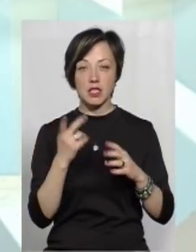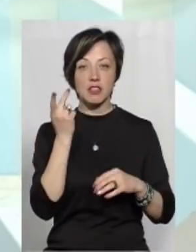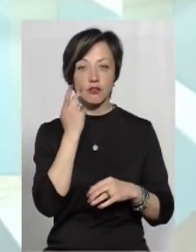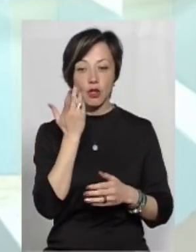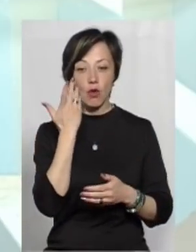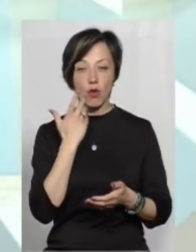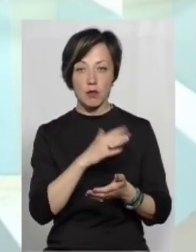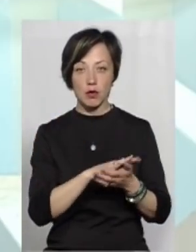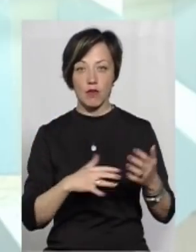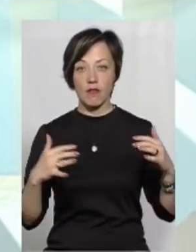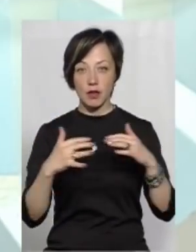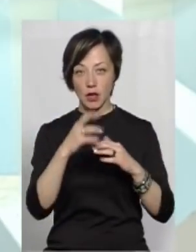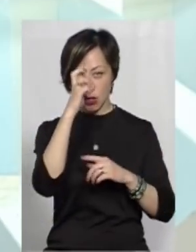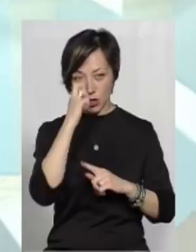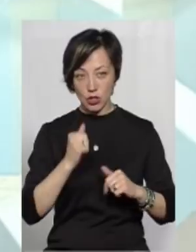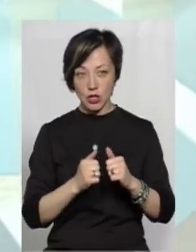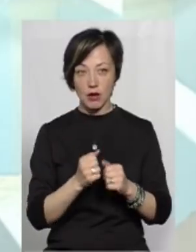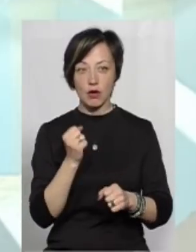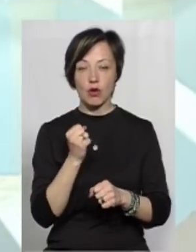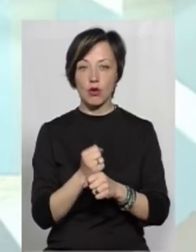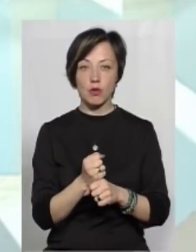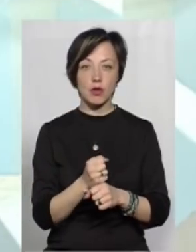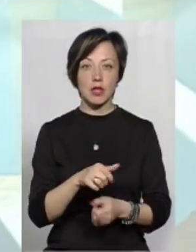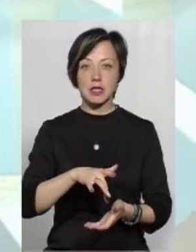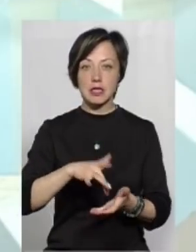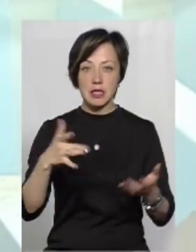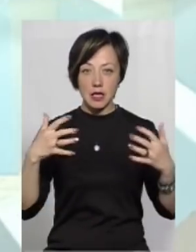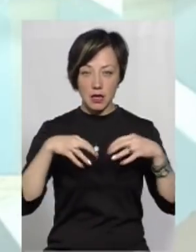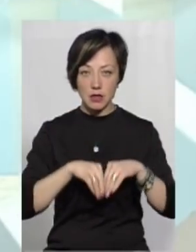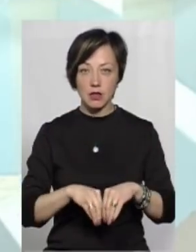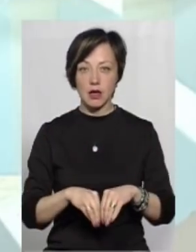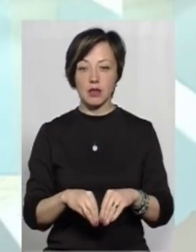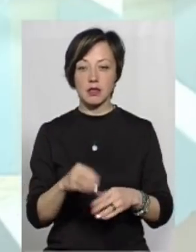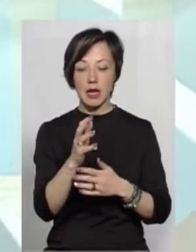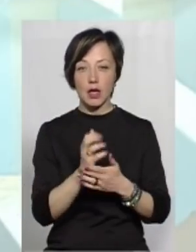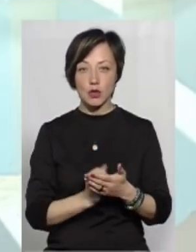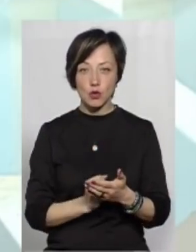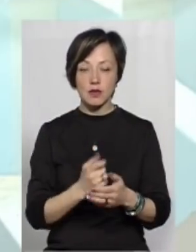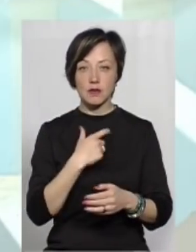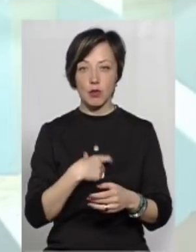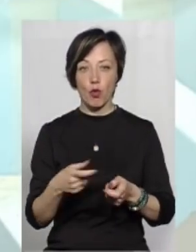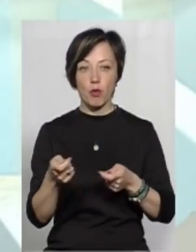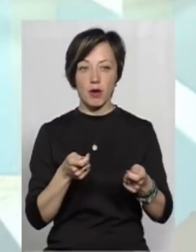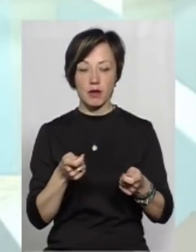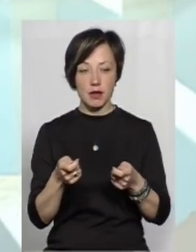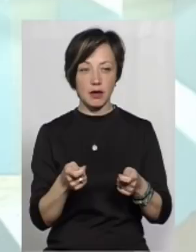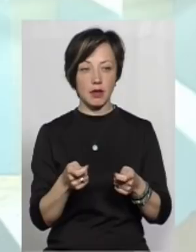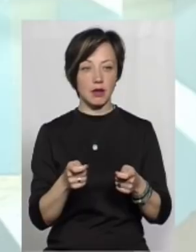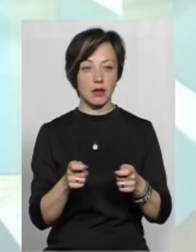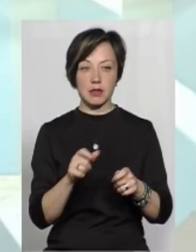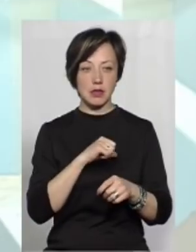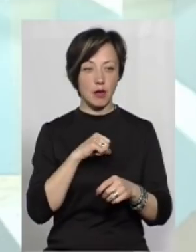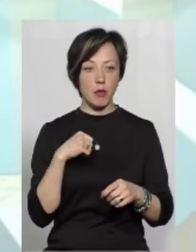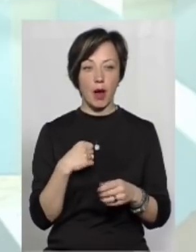коли йде війна, держава робить суперцентралізацію, концентрує в себе всі ресурси і управляє в ручному режимі.